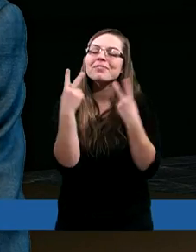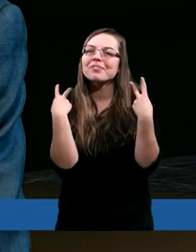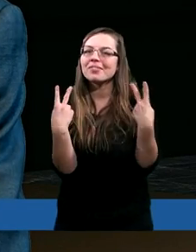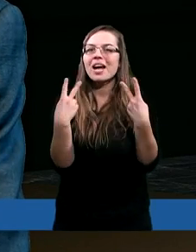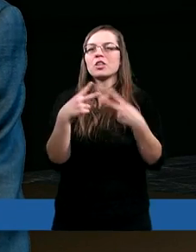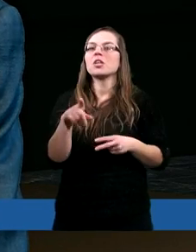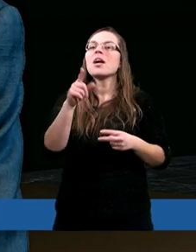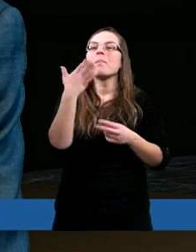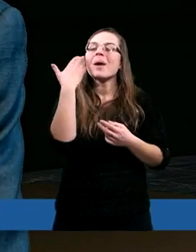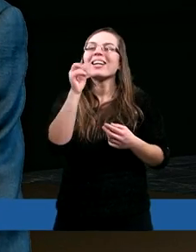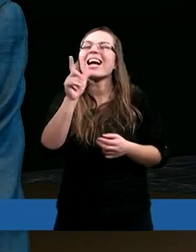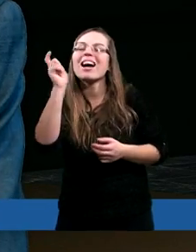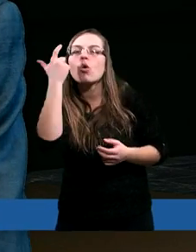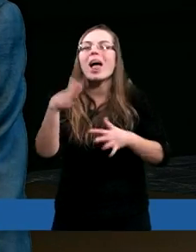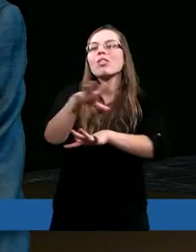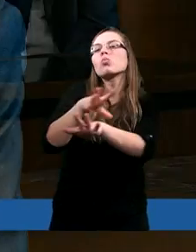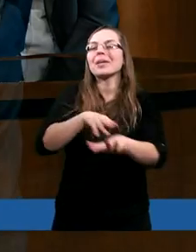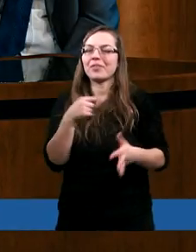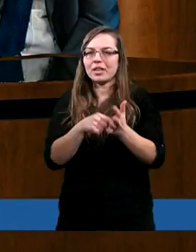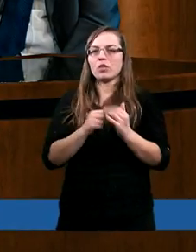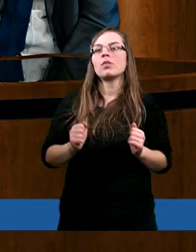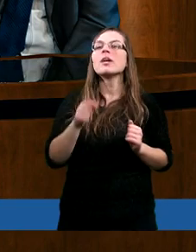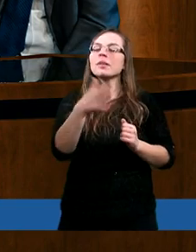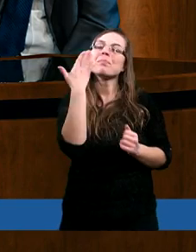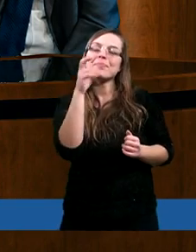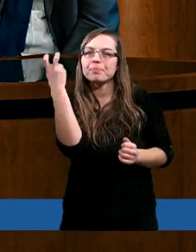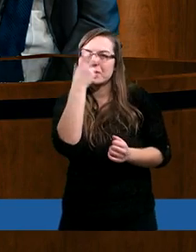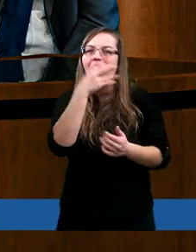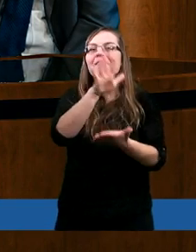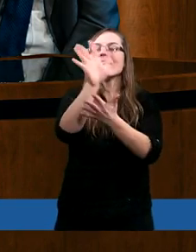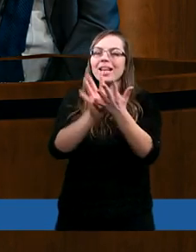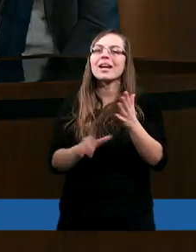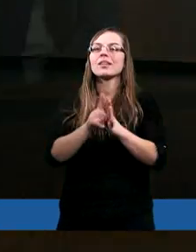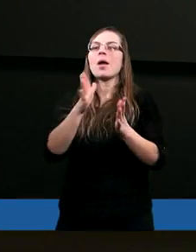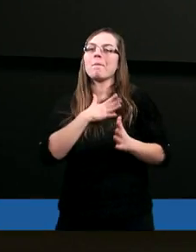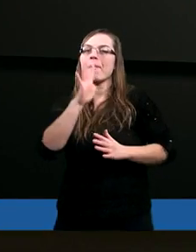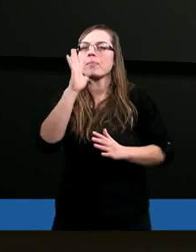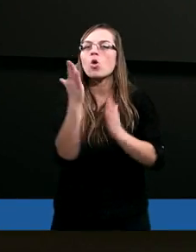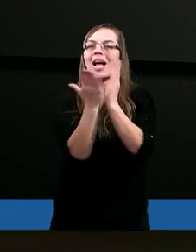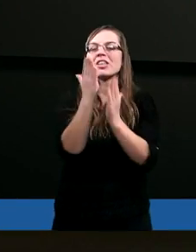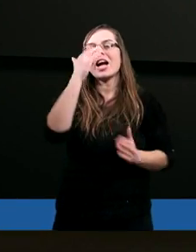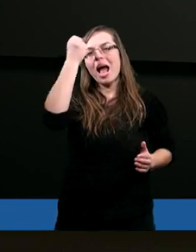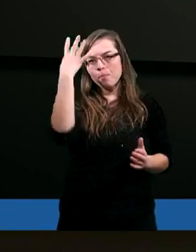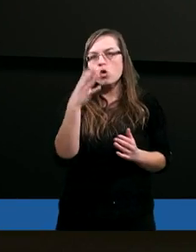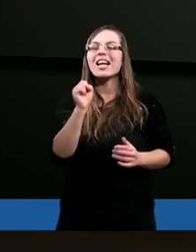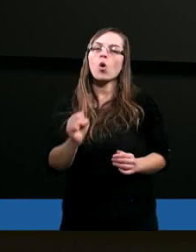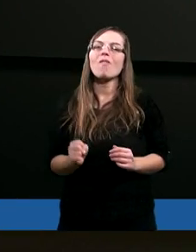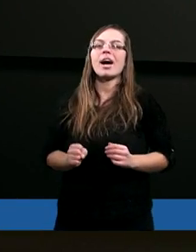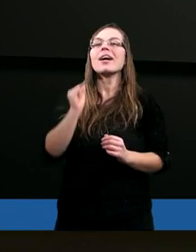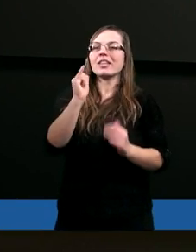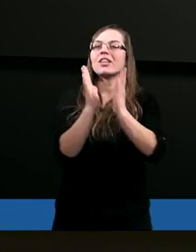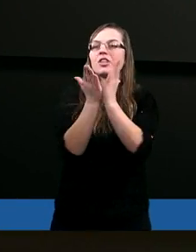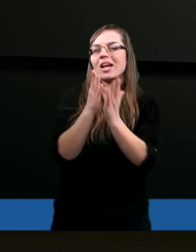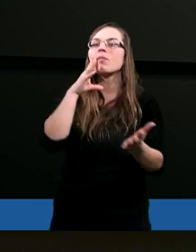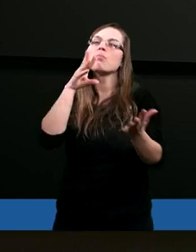taka rola Ducha Świętego. Bardzo ciekawy tekst mamy w V Księdze Mojżeszowej, czyli